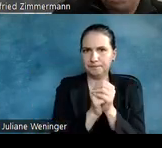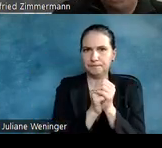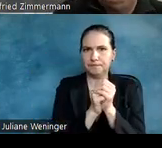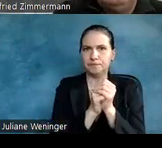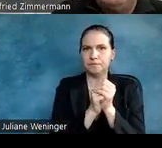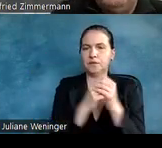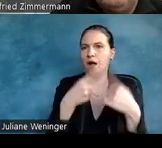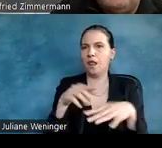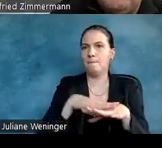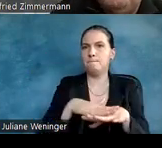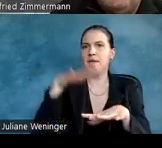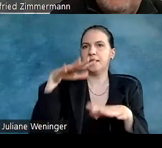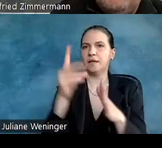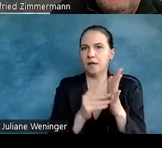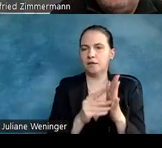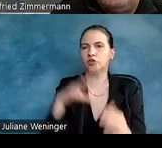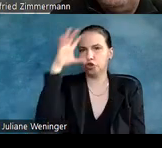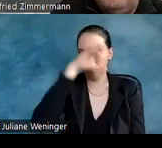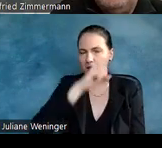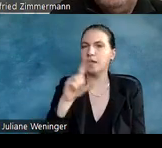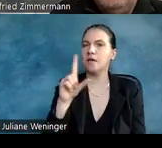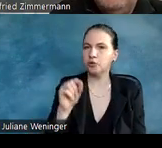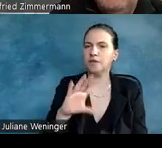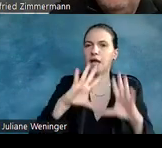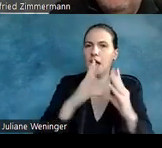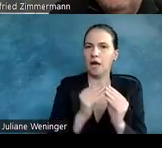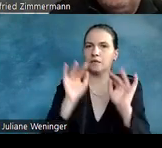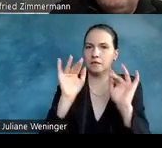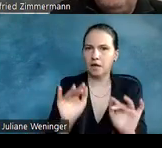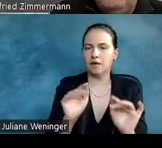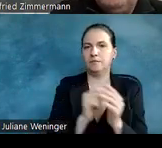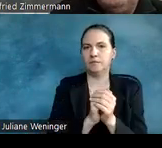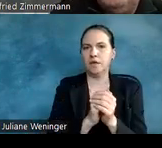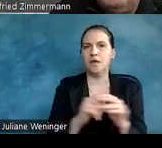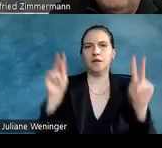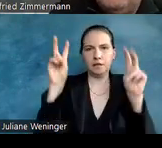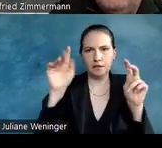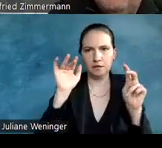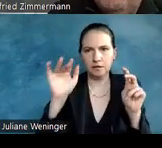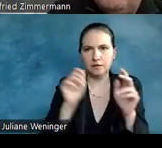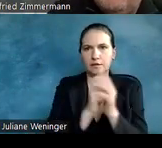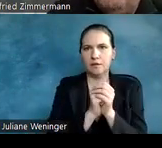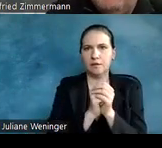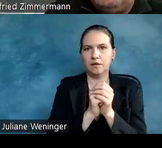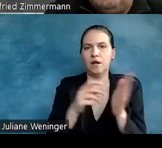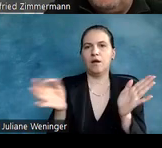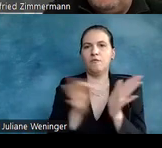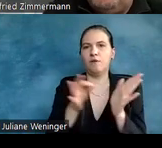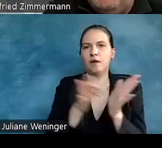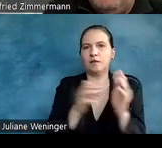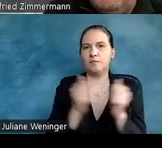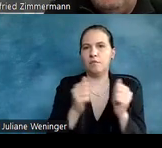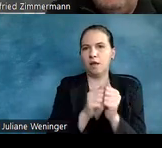Metadaten sind in schwarzer Schrift. Das heißt, alles ist vorhanden. Der Titel ist vorhanden. Es steht Faktenblatt,